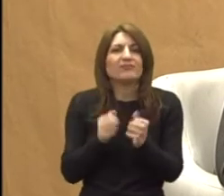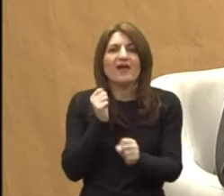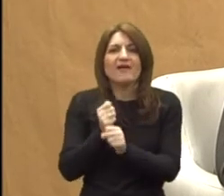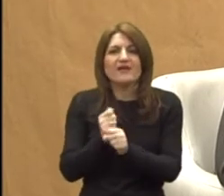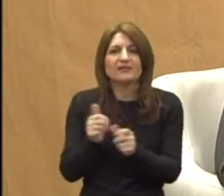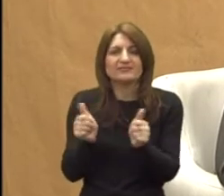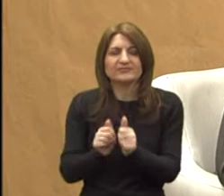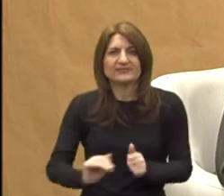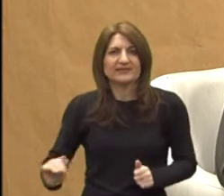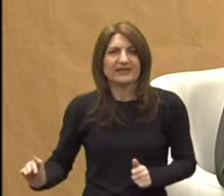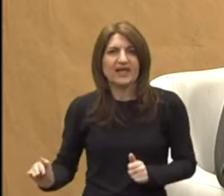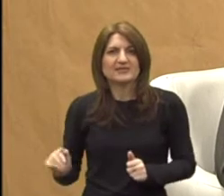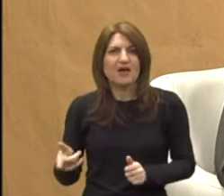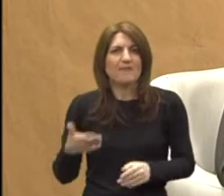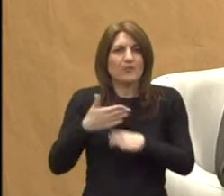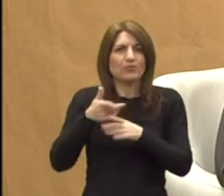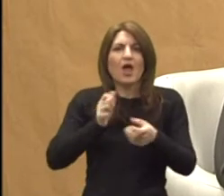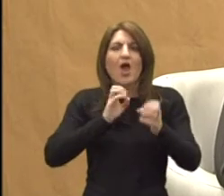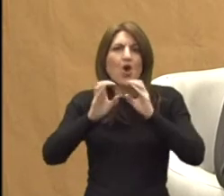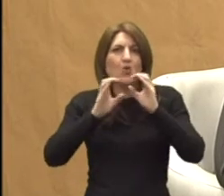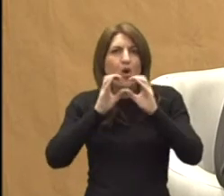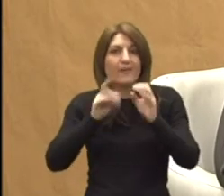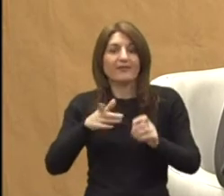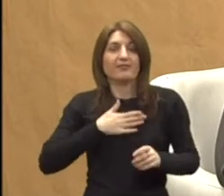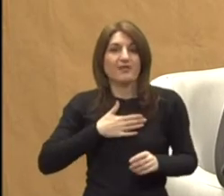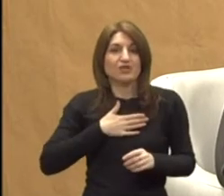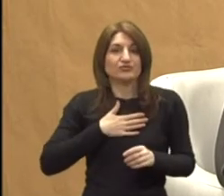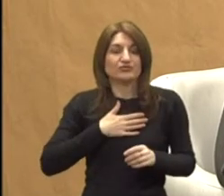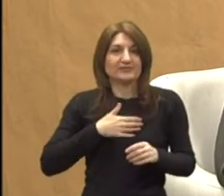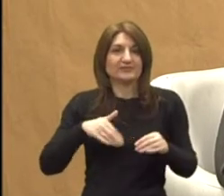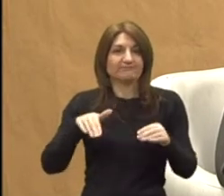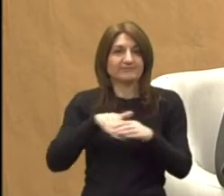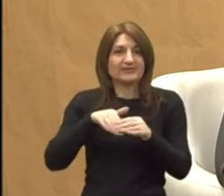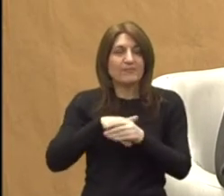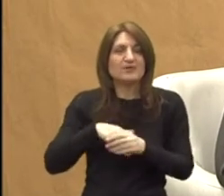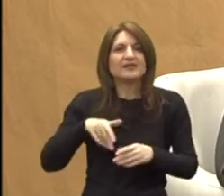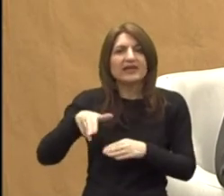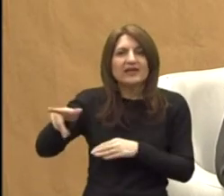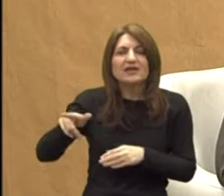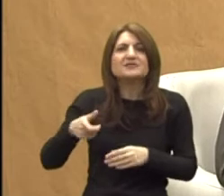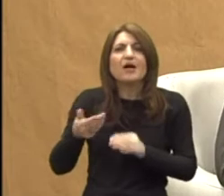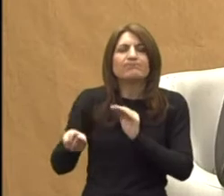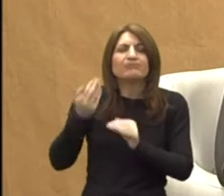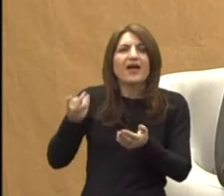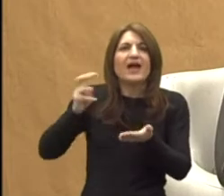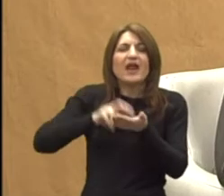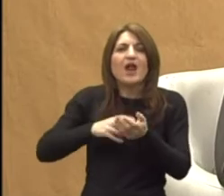To je potmognuta komunikacija. Isto tako, naši djelatnici prolaze edukaciju za podcenirane komunikacije.